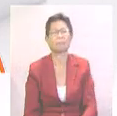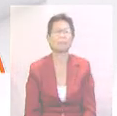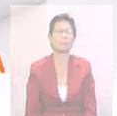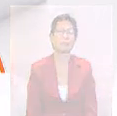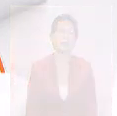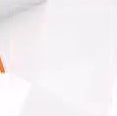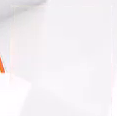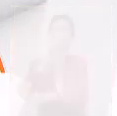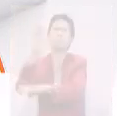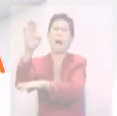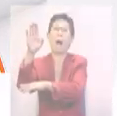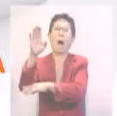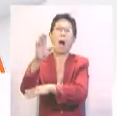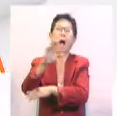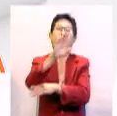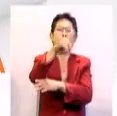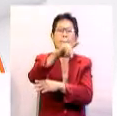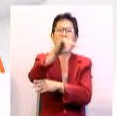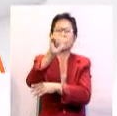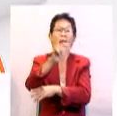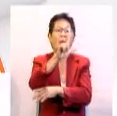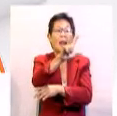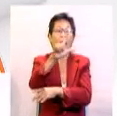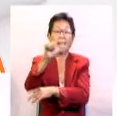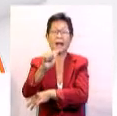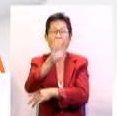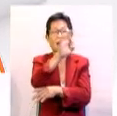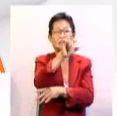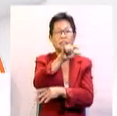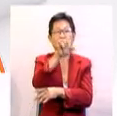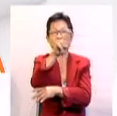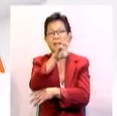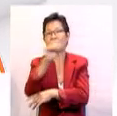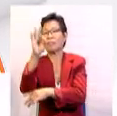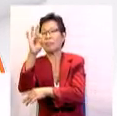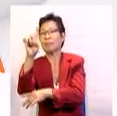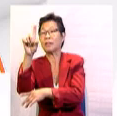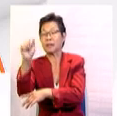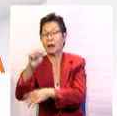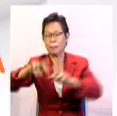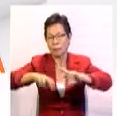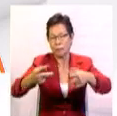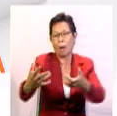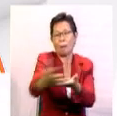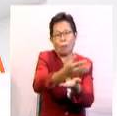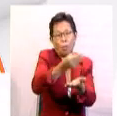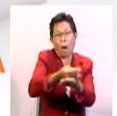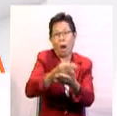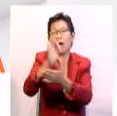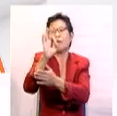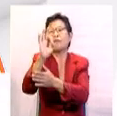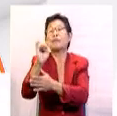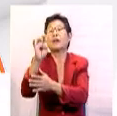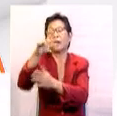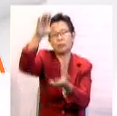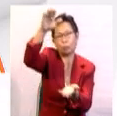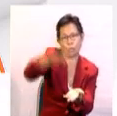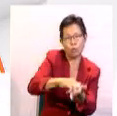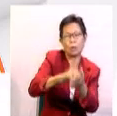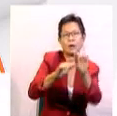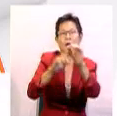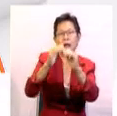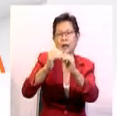Perjanjian Pajakan Tanah LLA antara FGV dan Felda menyebabkan pendapatan Felda berkurang lebih RM1